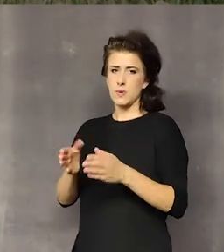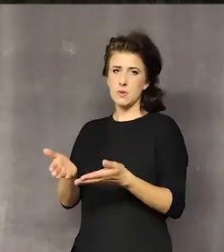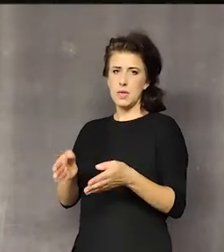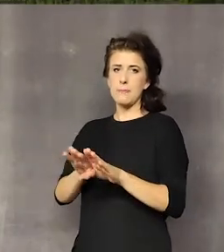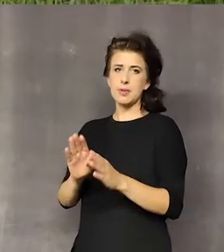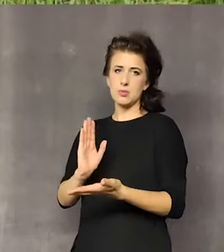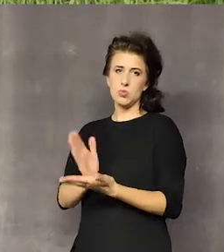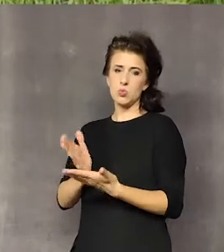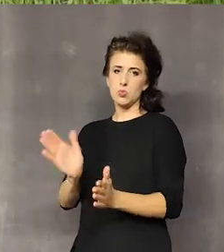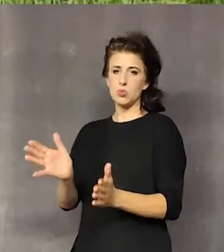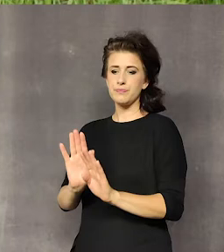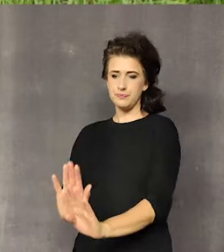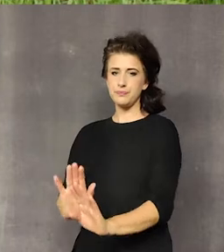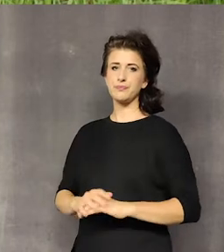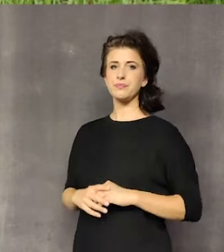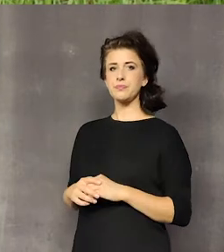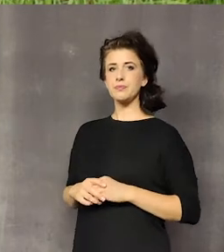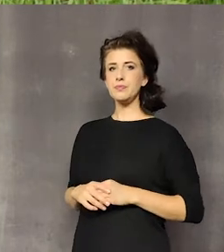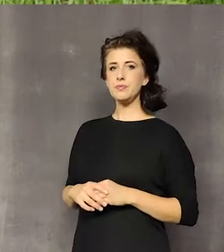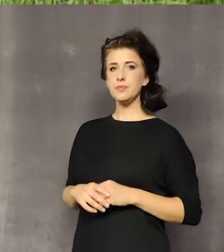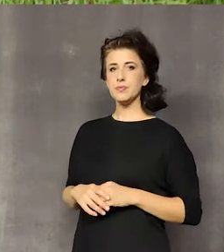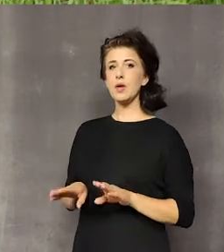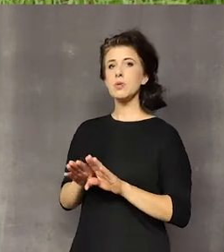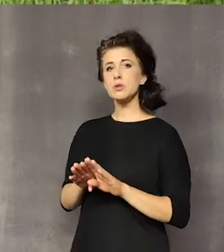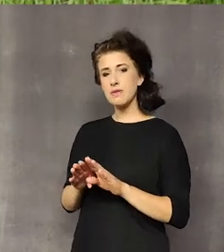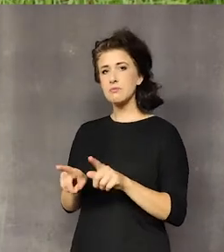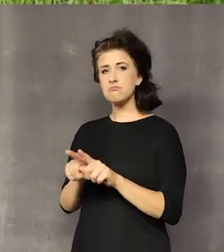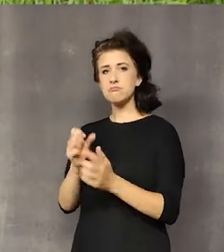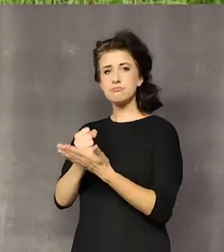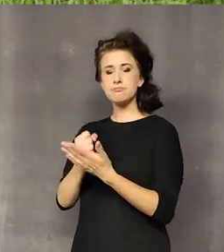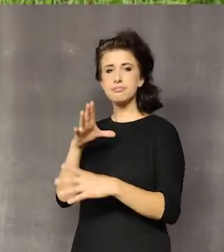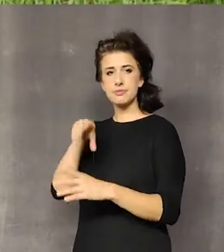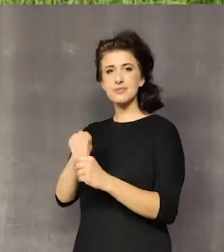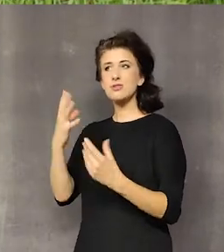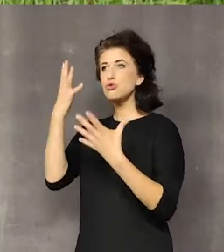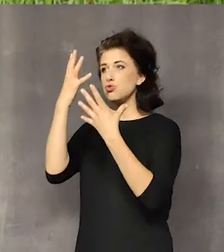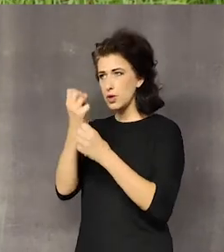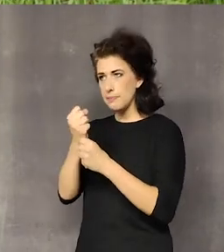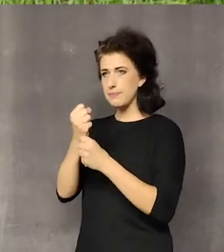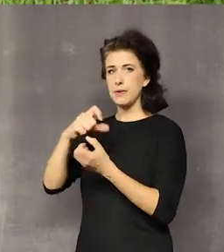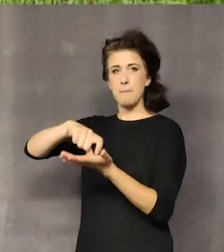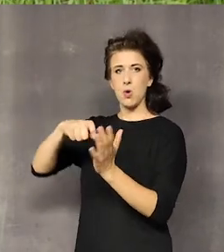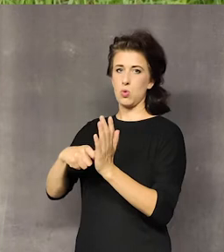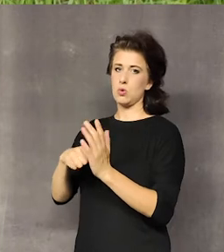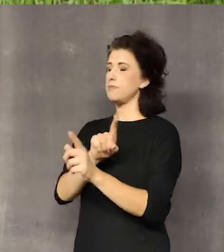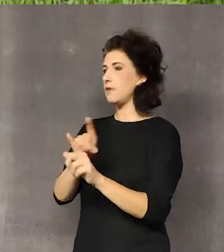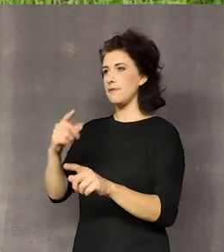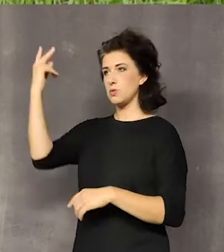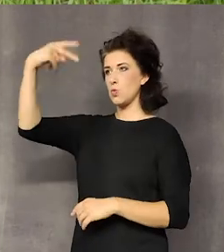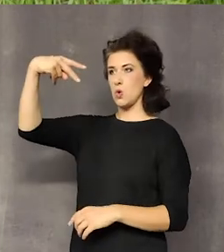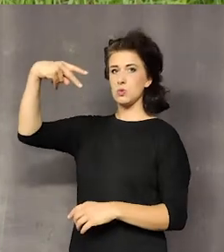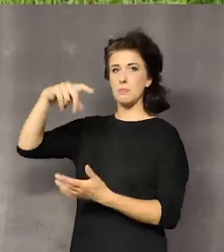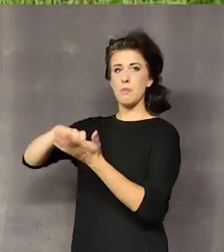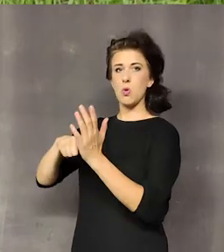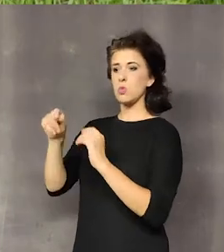wilgoci. I najważniejsze, większość ziół przechowujemy w ciemnym pomieszczeniu. Nie na słońcu, bo raz, że nam